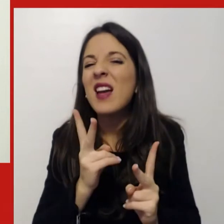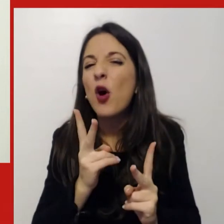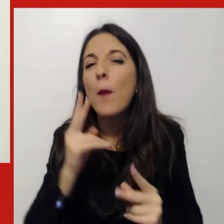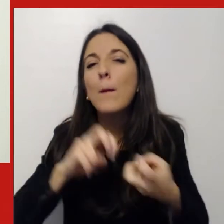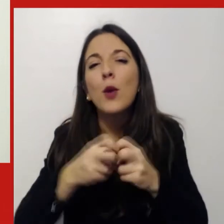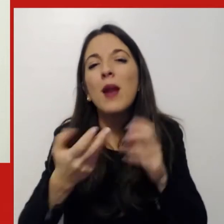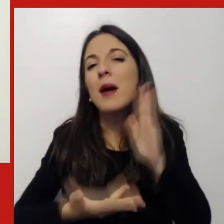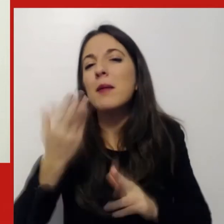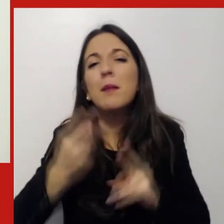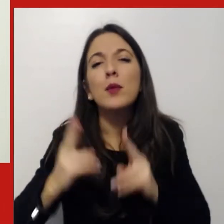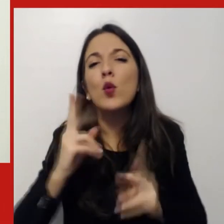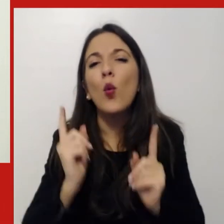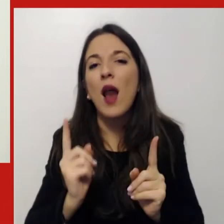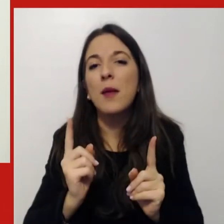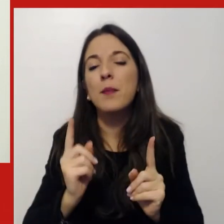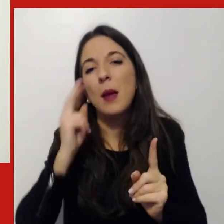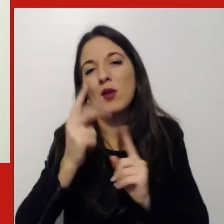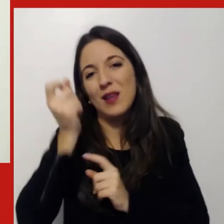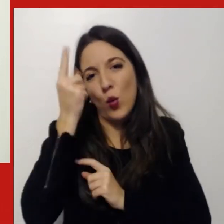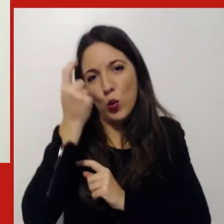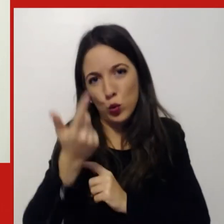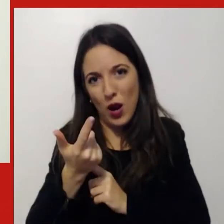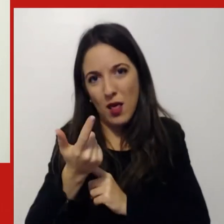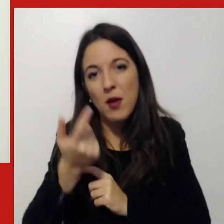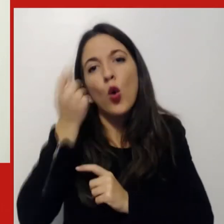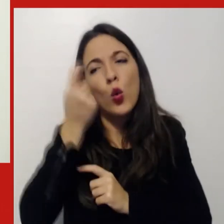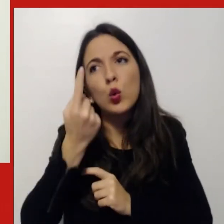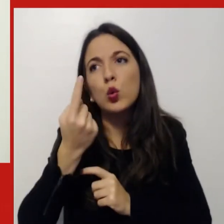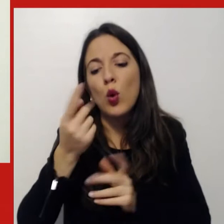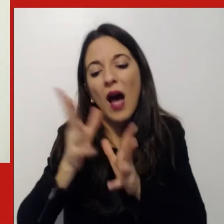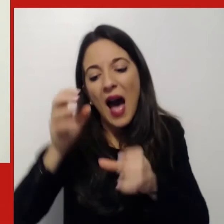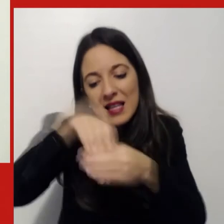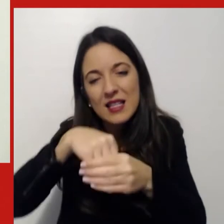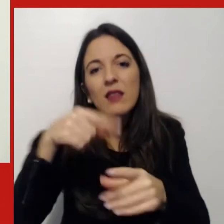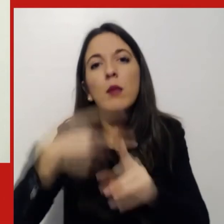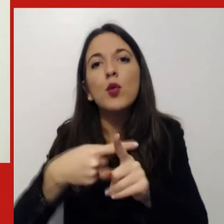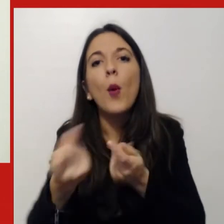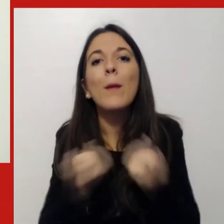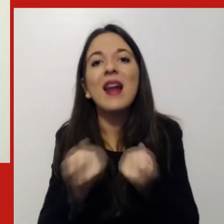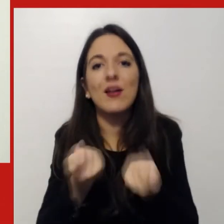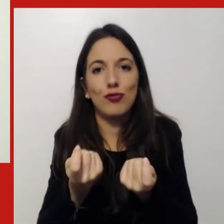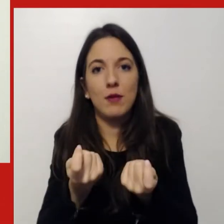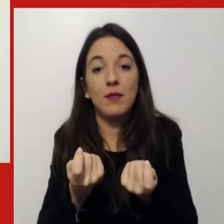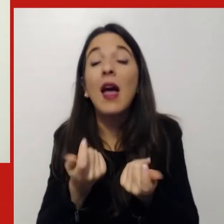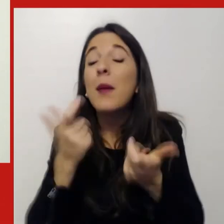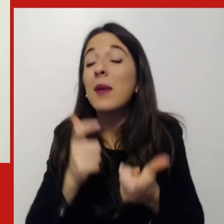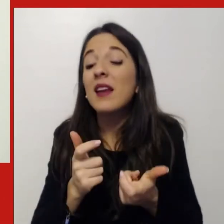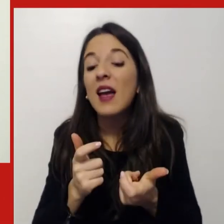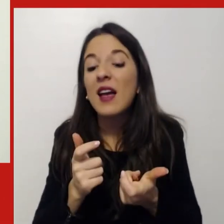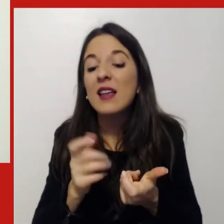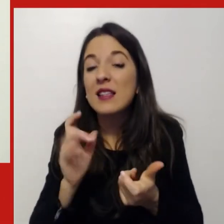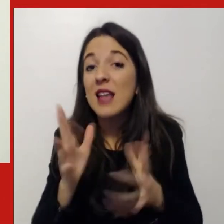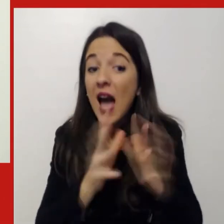manageriale, ciò che rende difficile lavorare per obiettivi. Ci sono